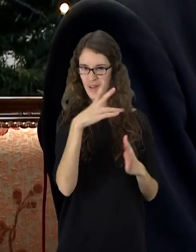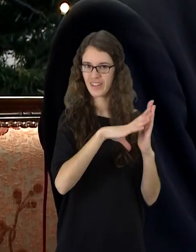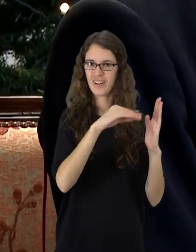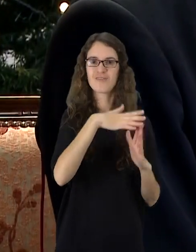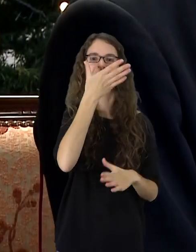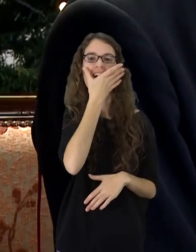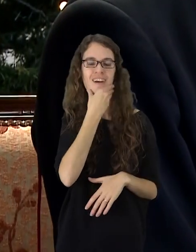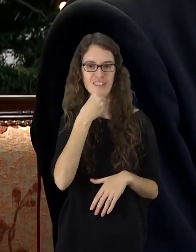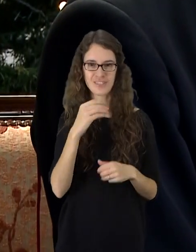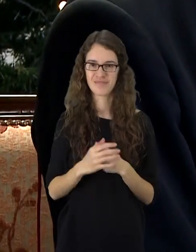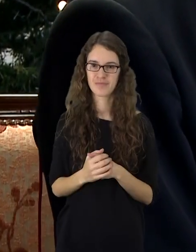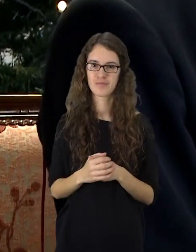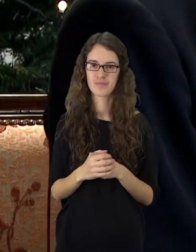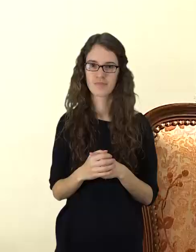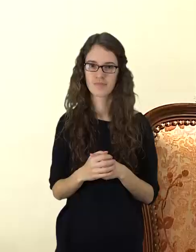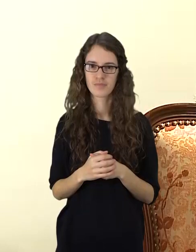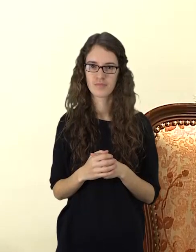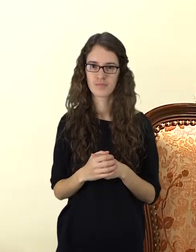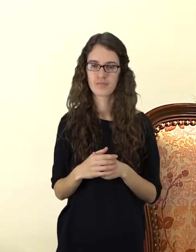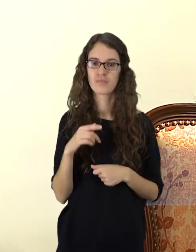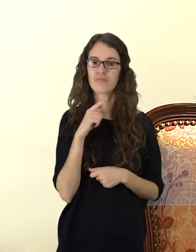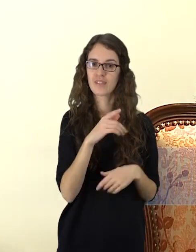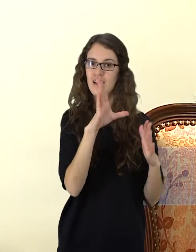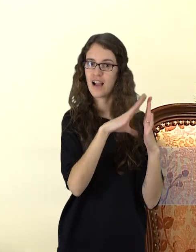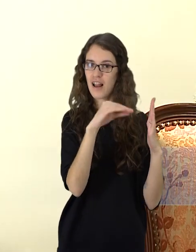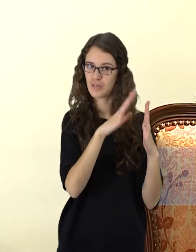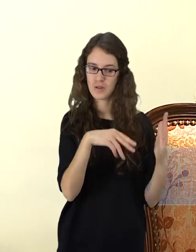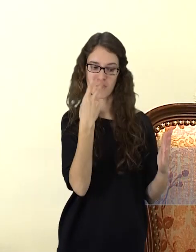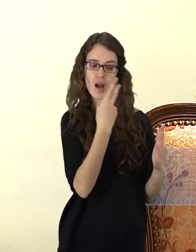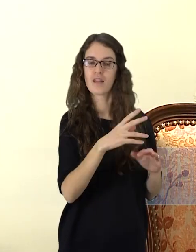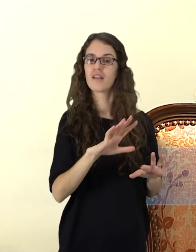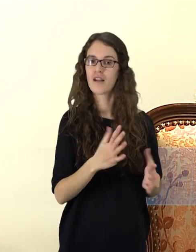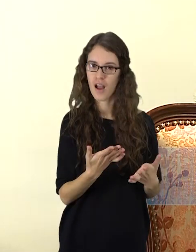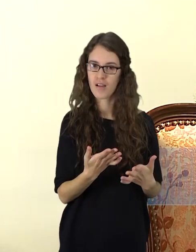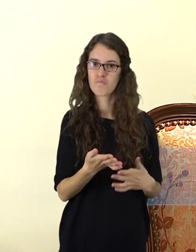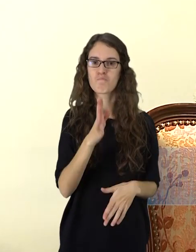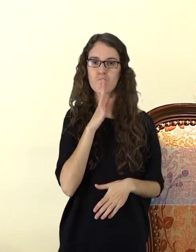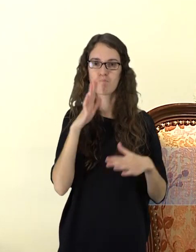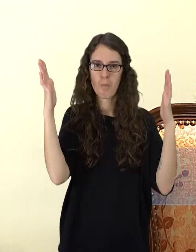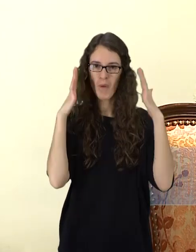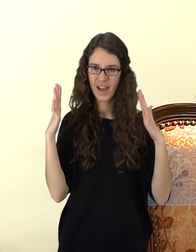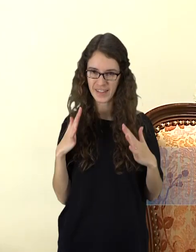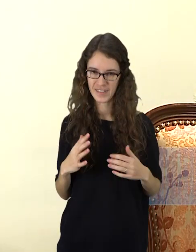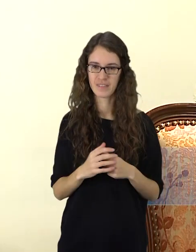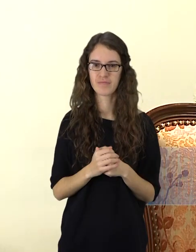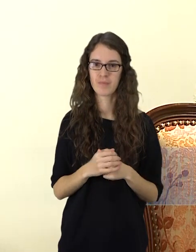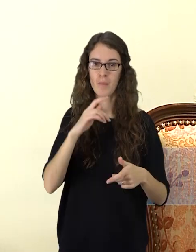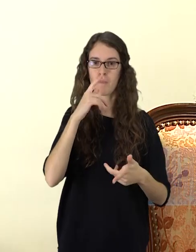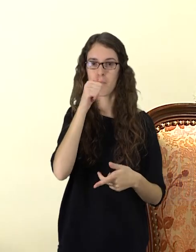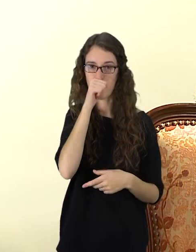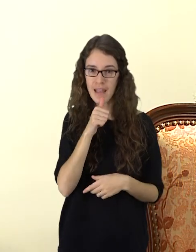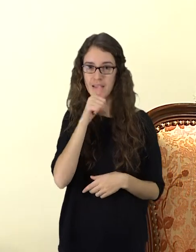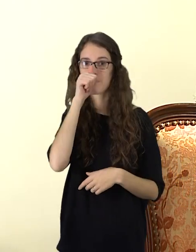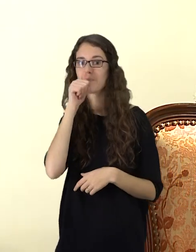savo grožių ir išskirtinumų. Jame mes matome dangišką emotiną Mariją ir kiekvieną mėnesį